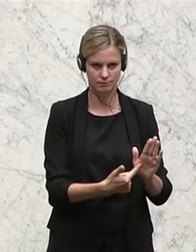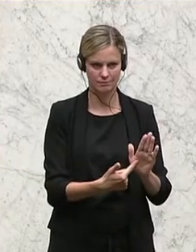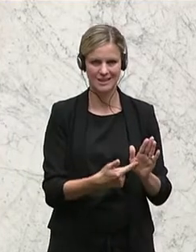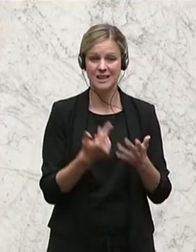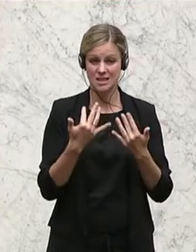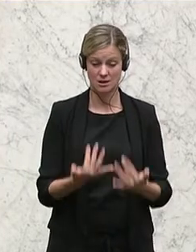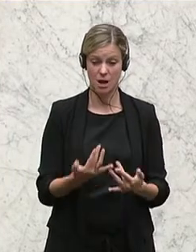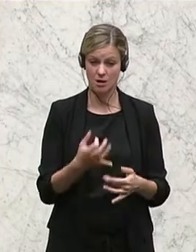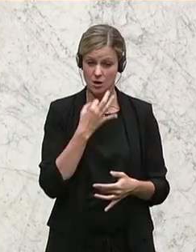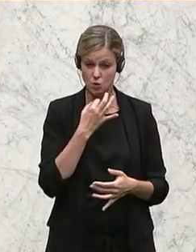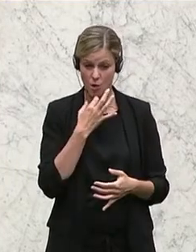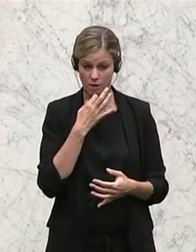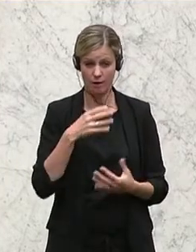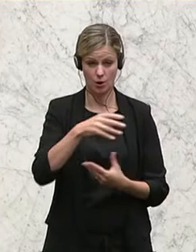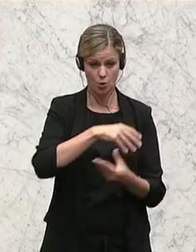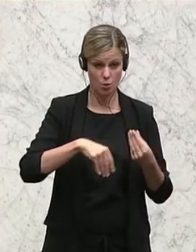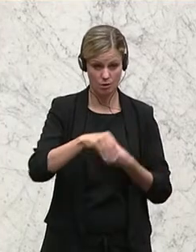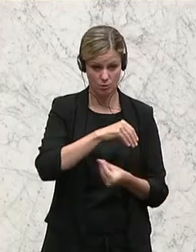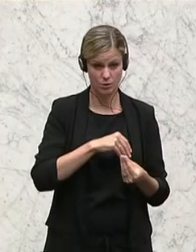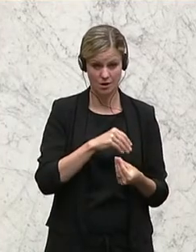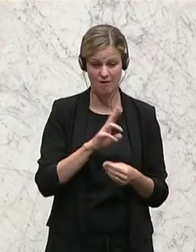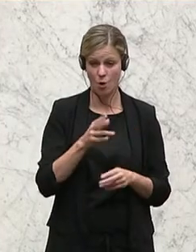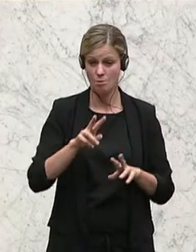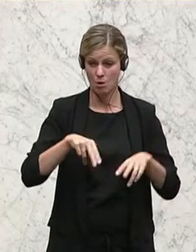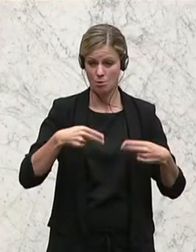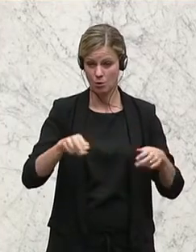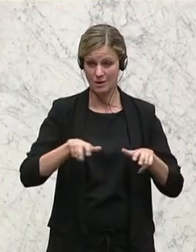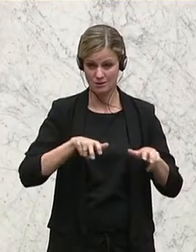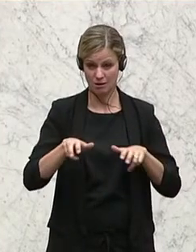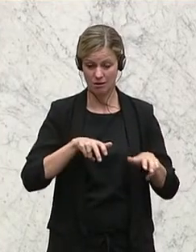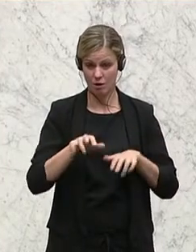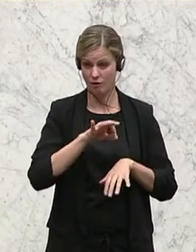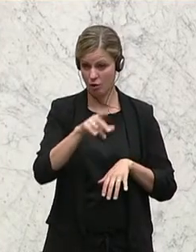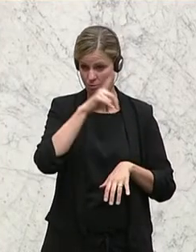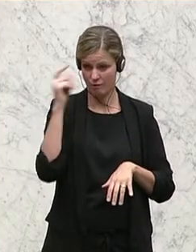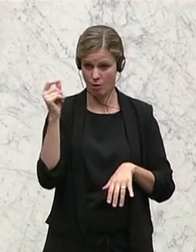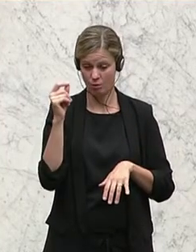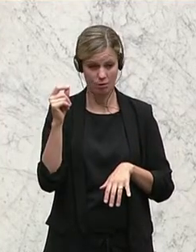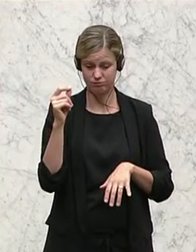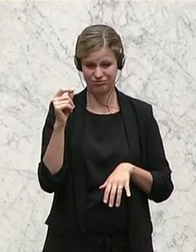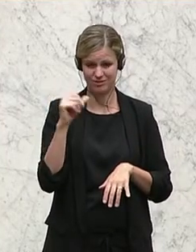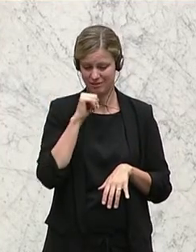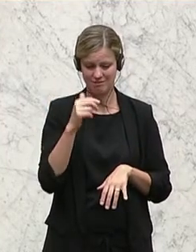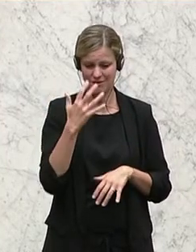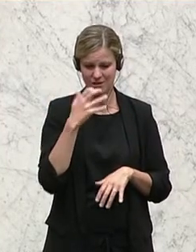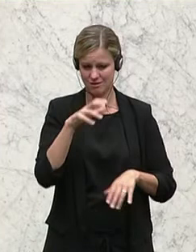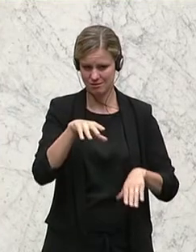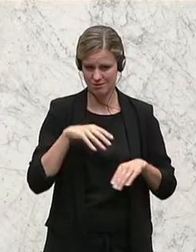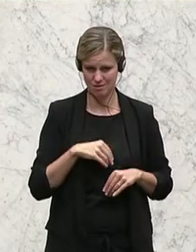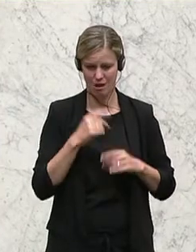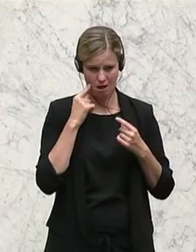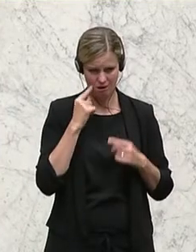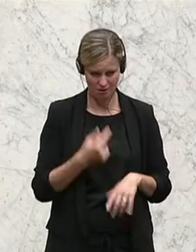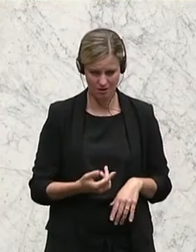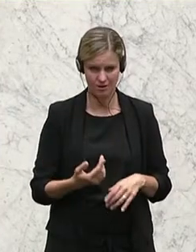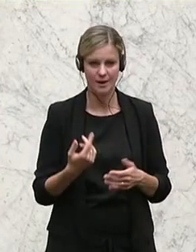Zahlen sorgfältiger umgehen, sonst macht sich diese Bundesregierung bei der Bevölkerung lächerlich. Nicht irgendwer